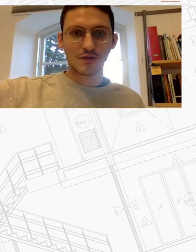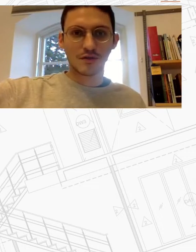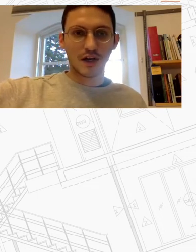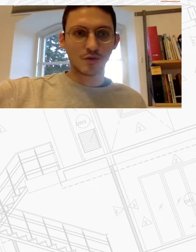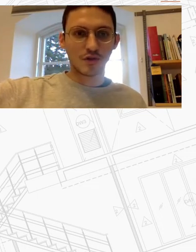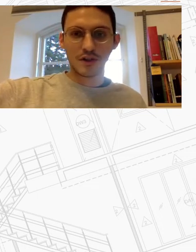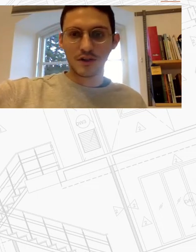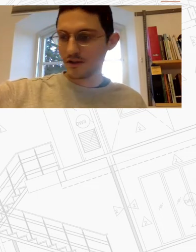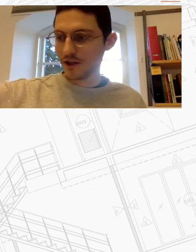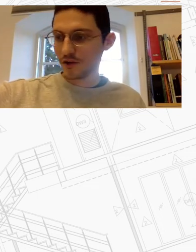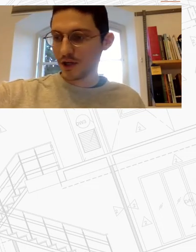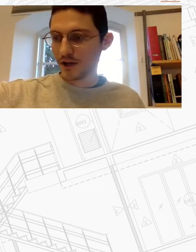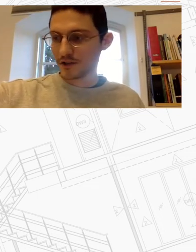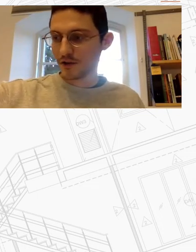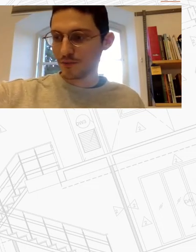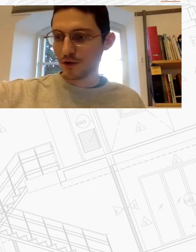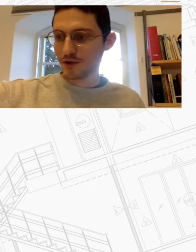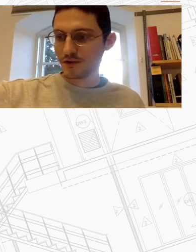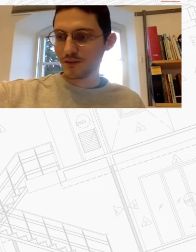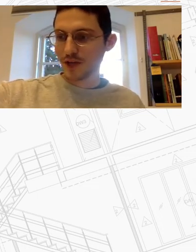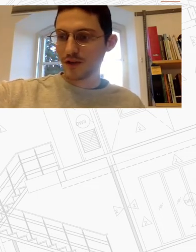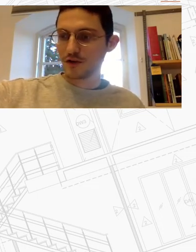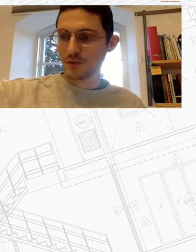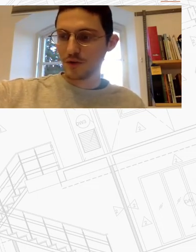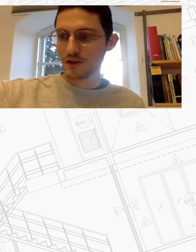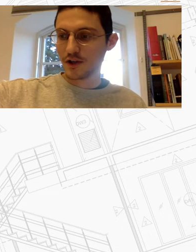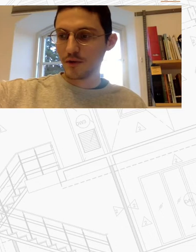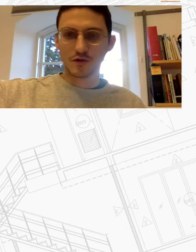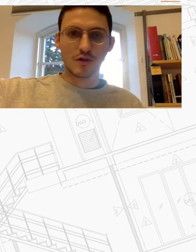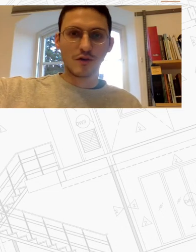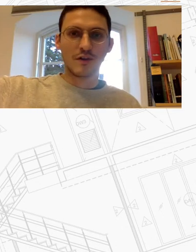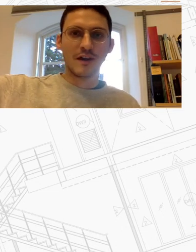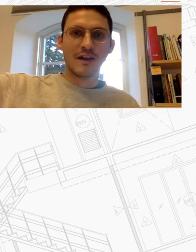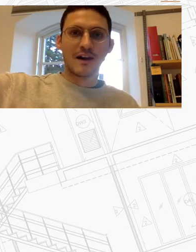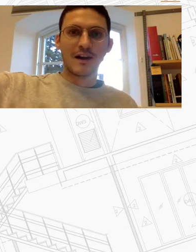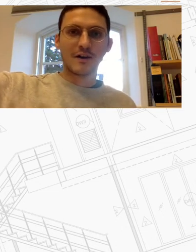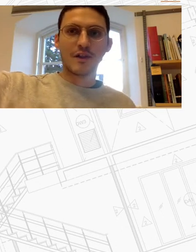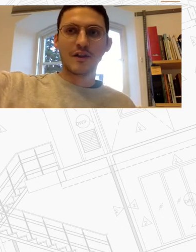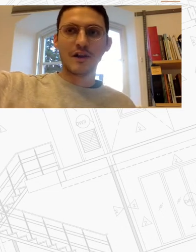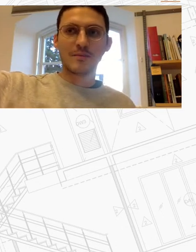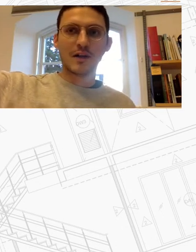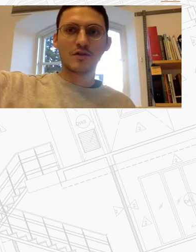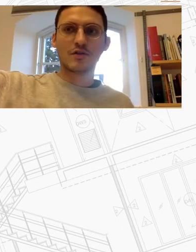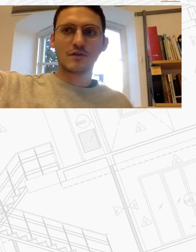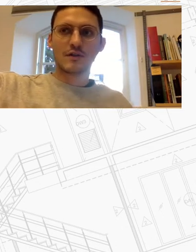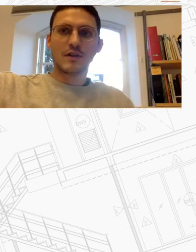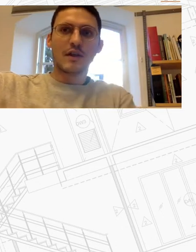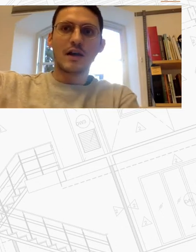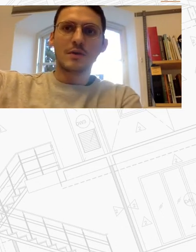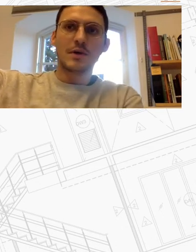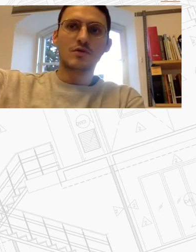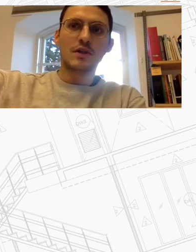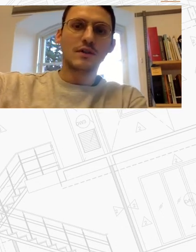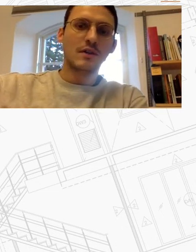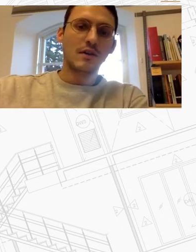Ίσως ακουστεί λίγο παράξενο εν πρώτης σε μια εκδήλωση με πολύ συγκεκριμένο στόχο αλλά εγώ θα ήθελα να μιλήσω σε αυτή τη